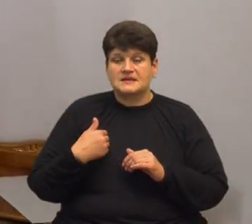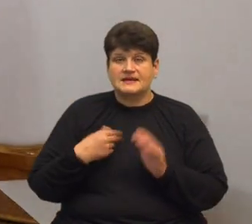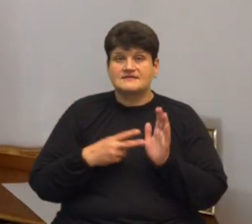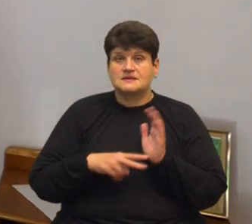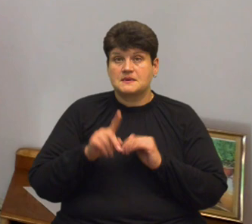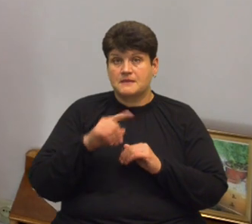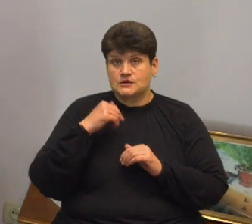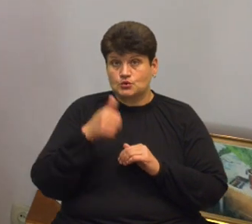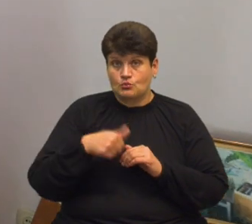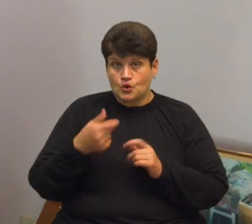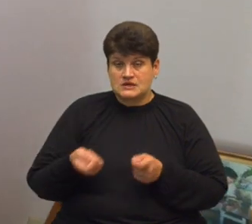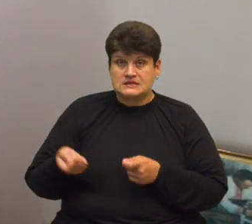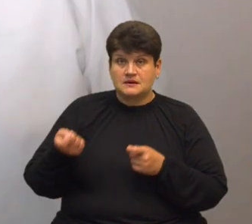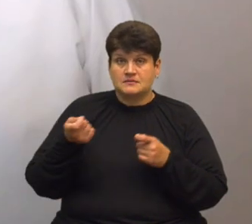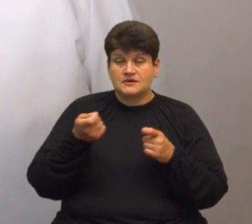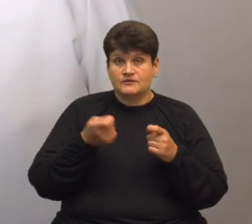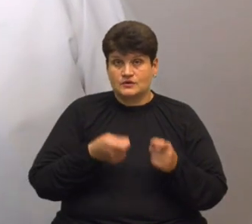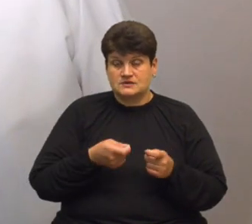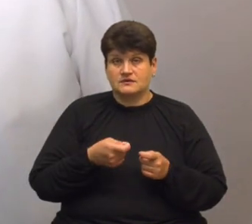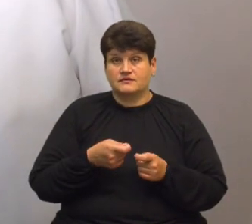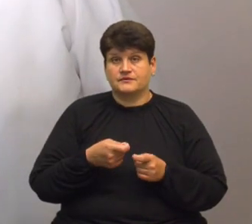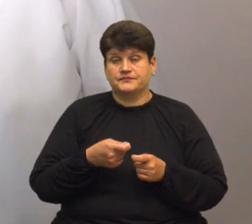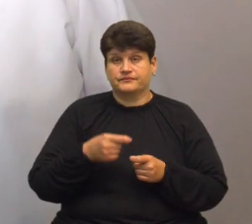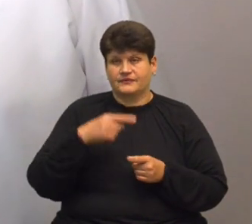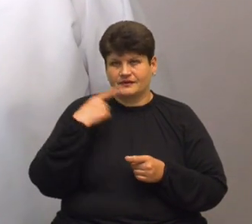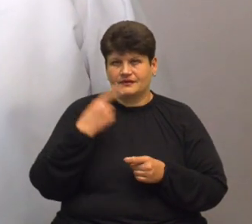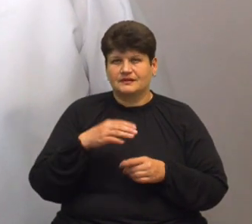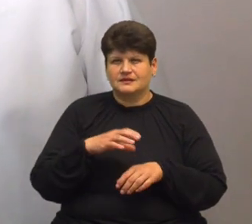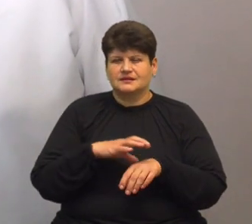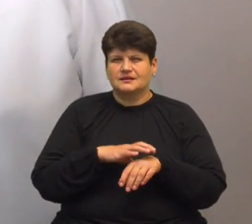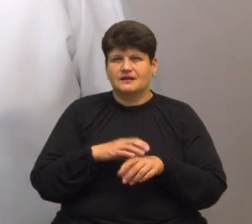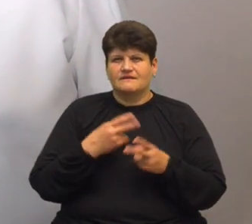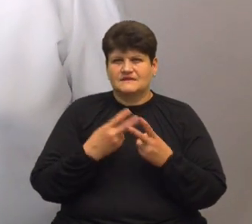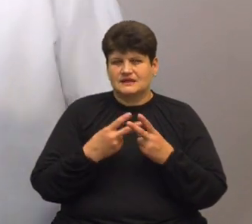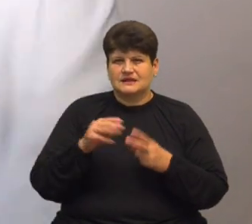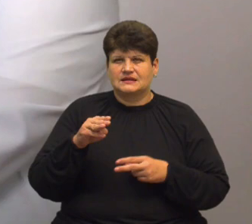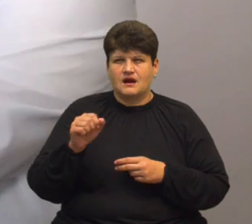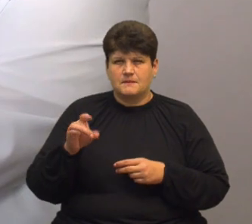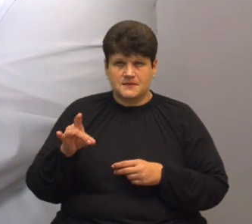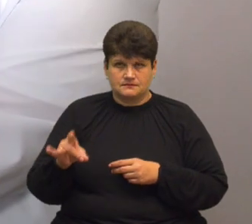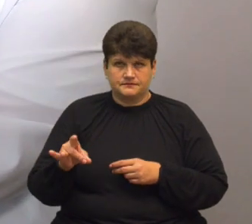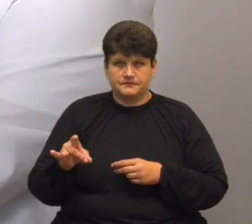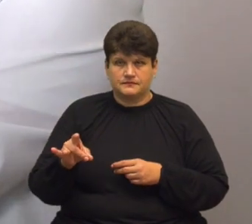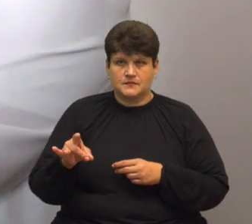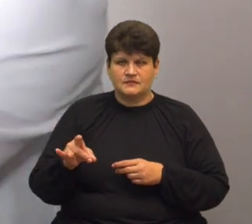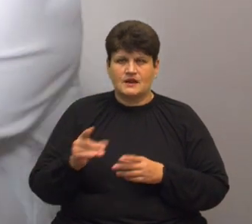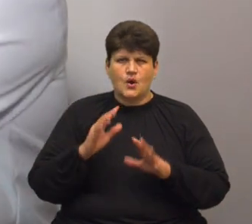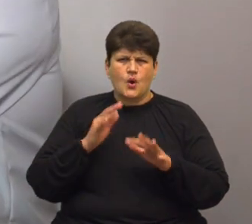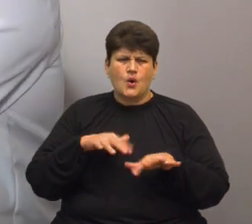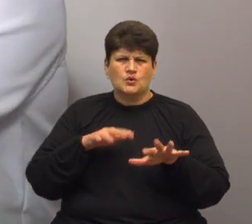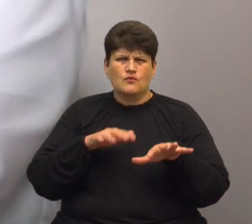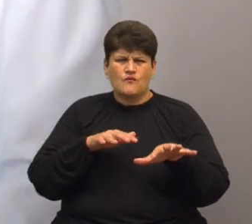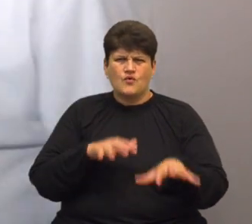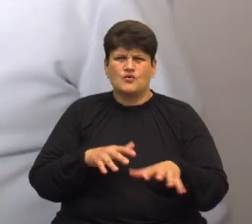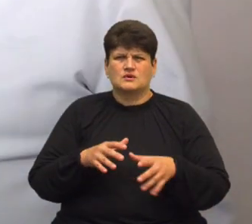році привозять до городових табір. Ведуть колони в'язнів із промзони в жилзону. Конвої, пси,